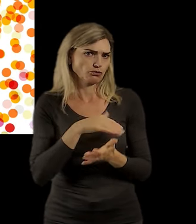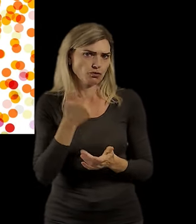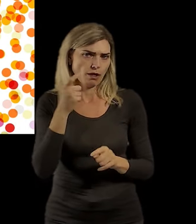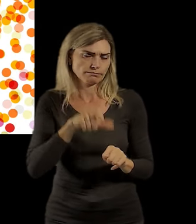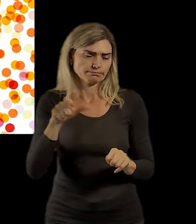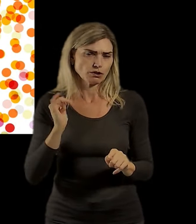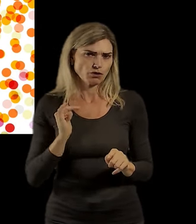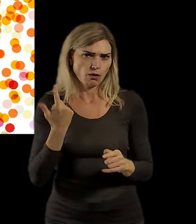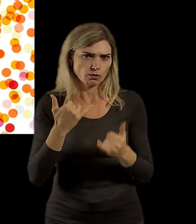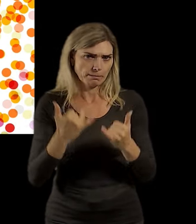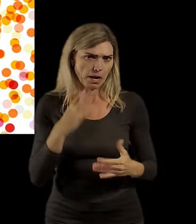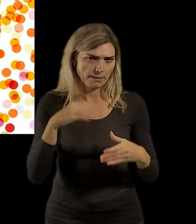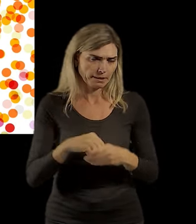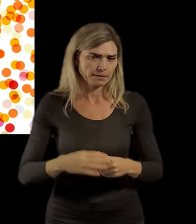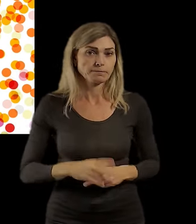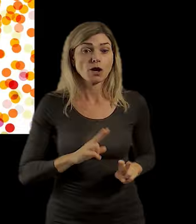zdravotní služby.